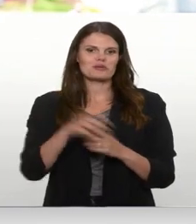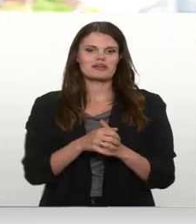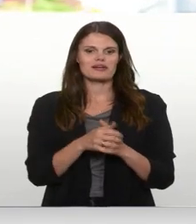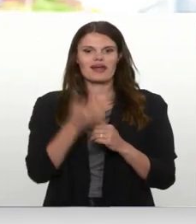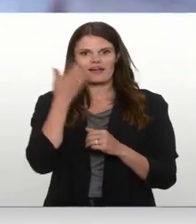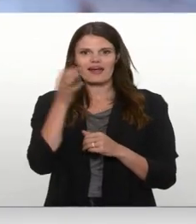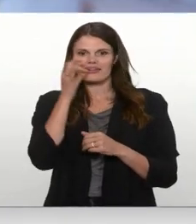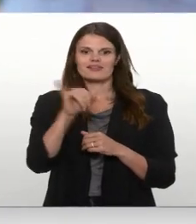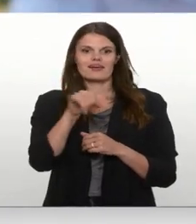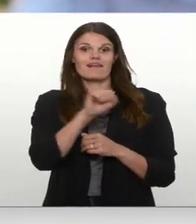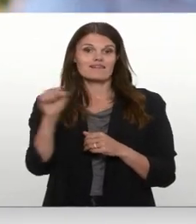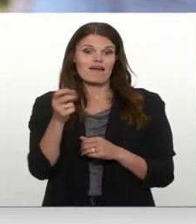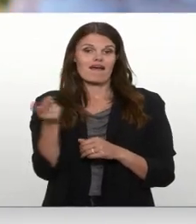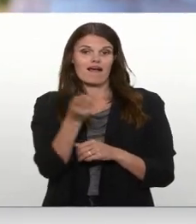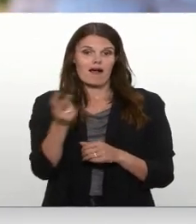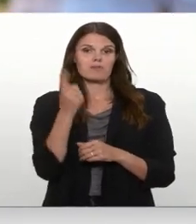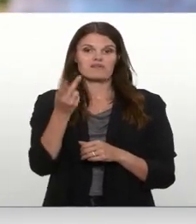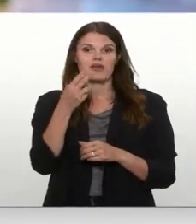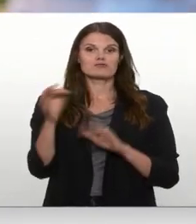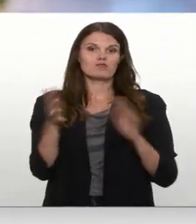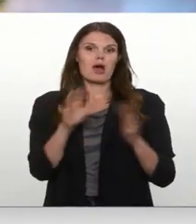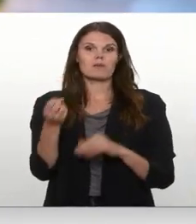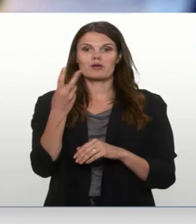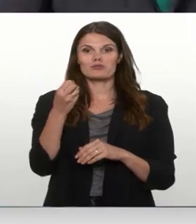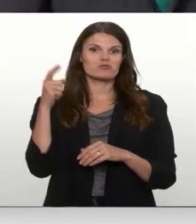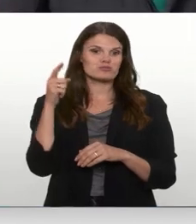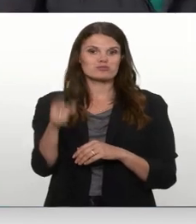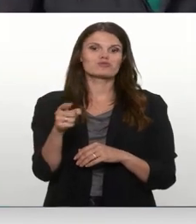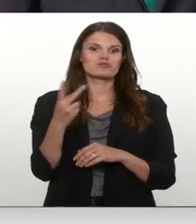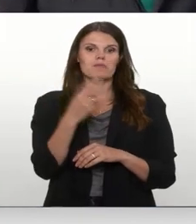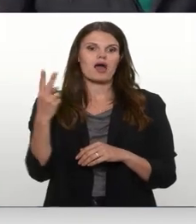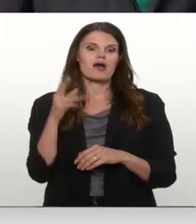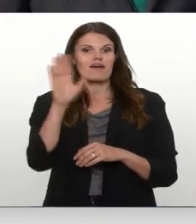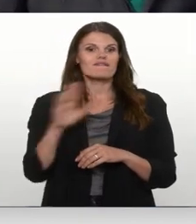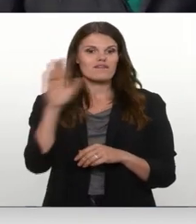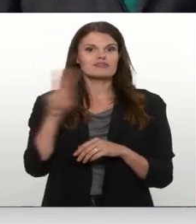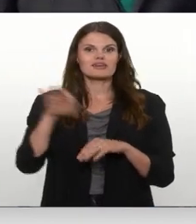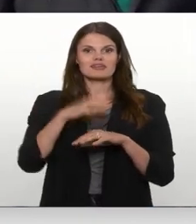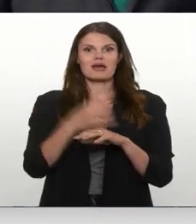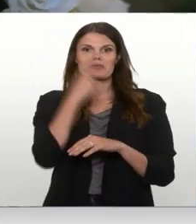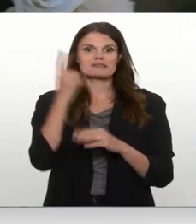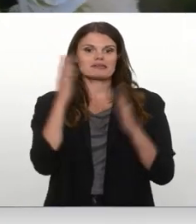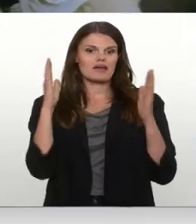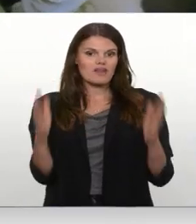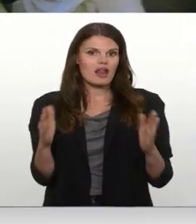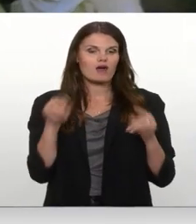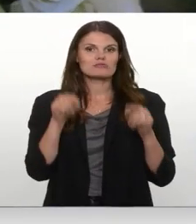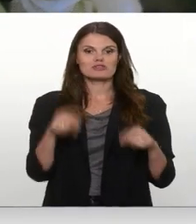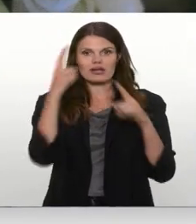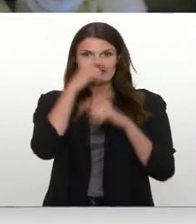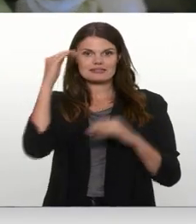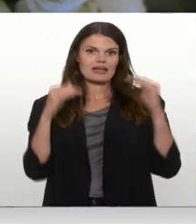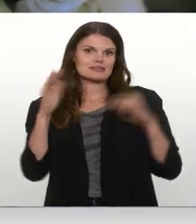kad saka jā. Andro un Andris ir vieni no aptuveni 12 tūkstošiem pāru valstī, kur aprecēs gada laikā. Šāda statistika